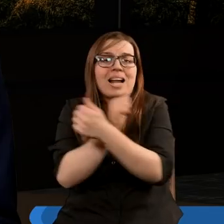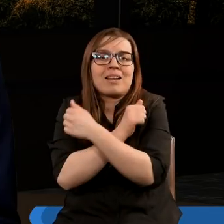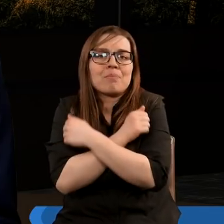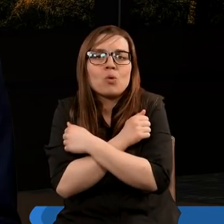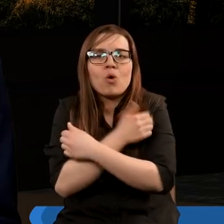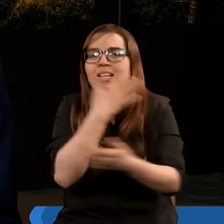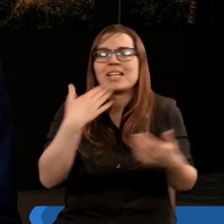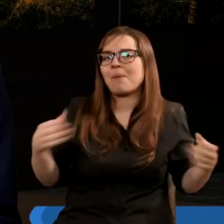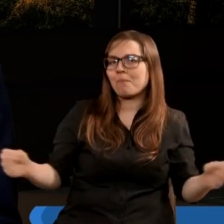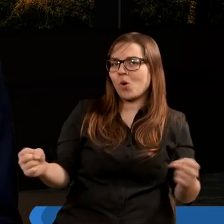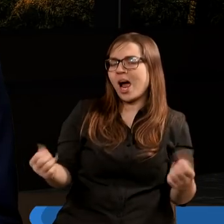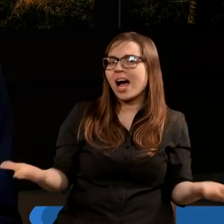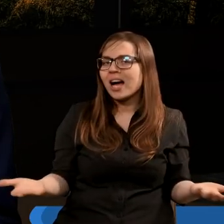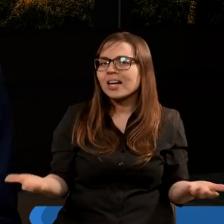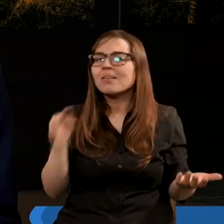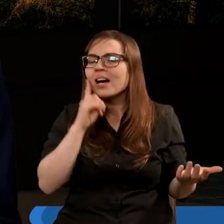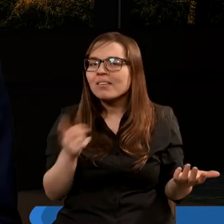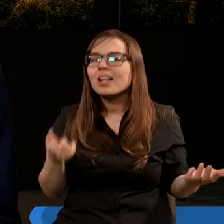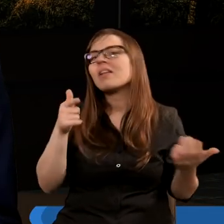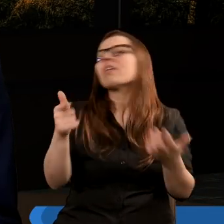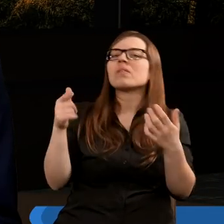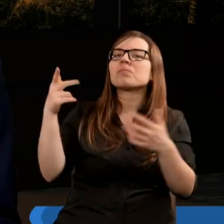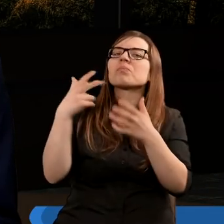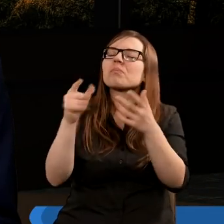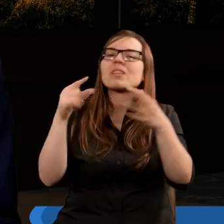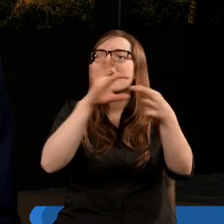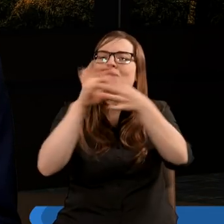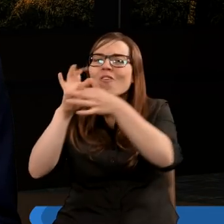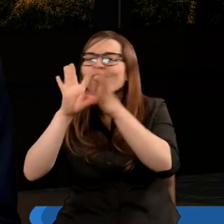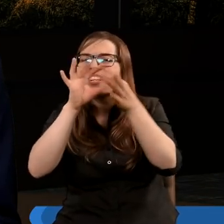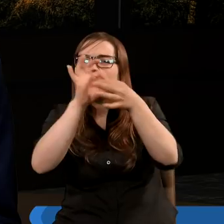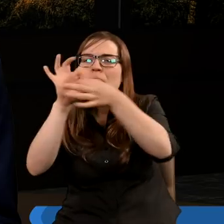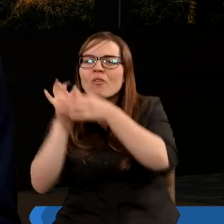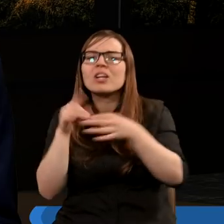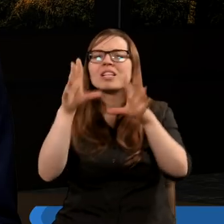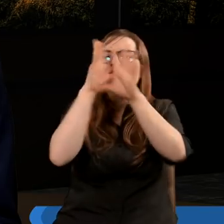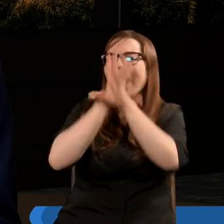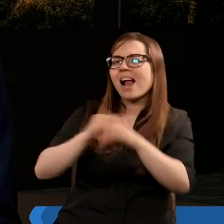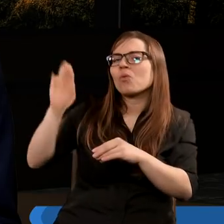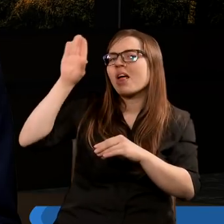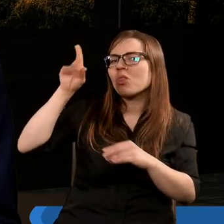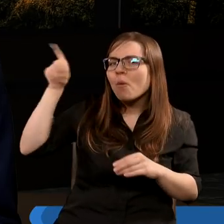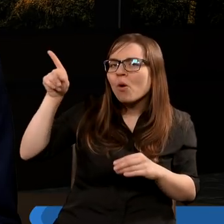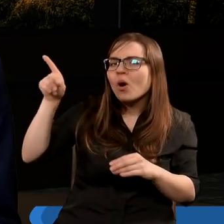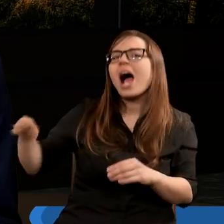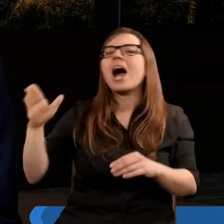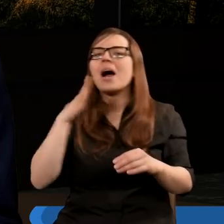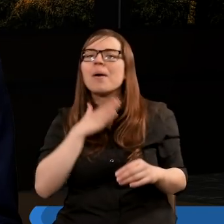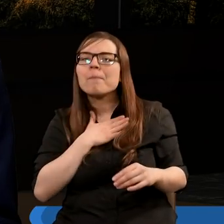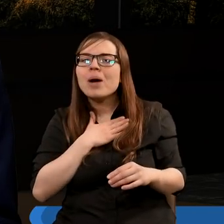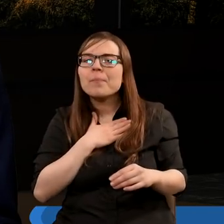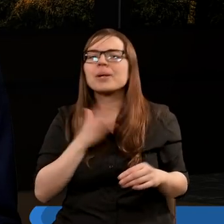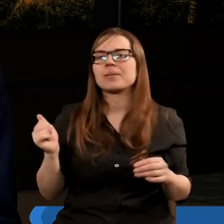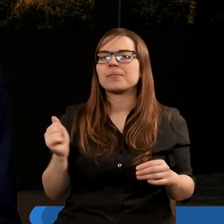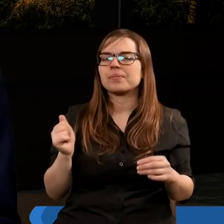bojaźni. Także ta miłość do Boga jednocześnie nie neguje tego, że ten szacunek do Boga mamy,